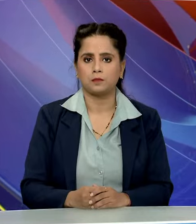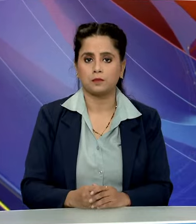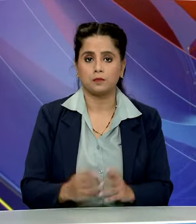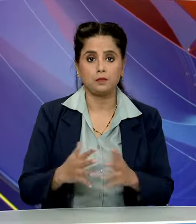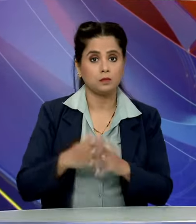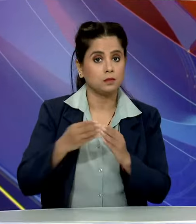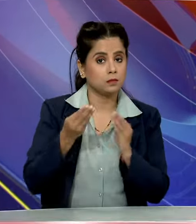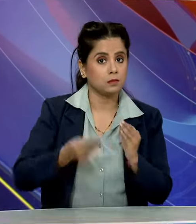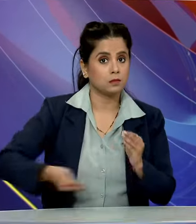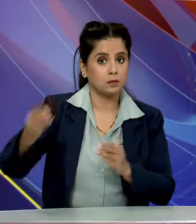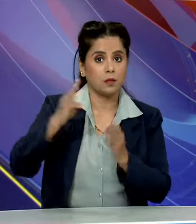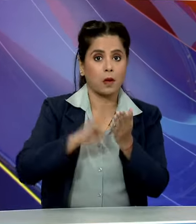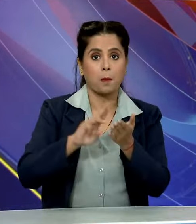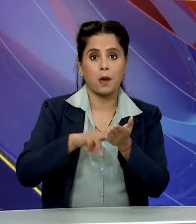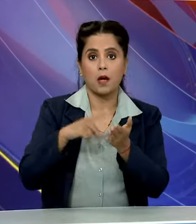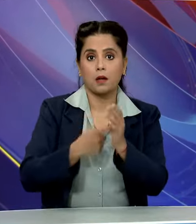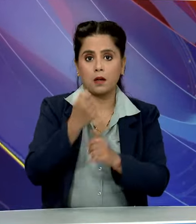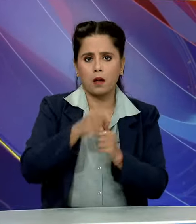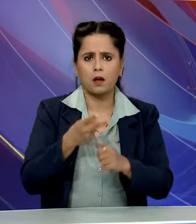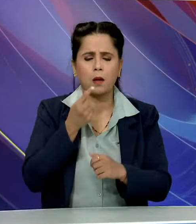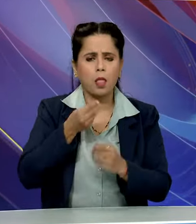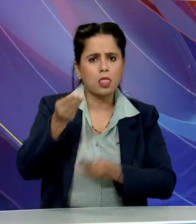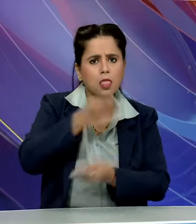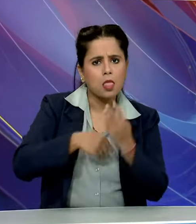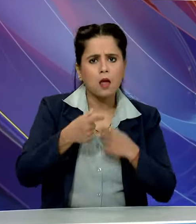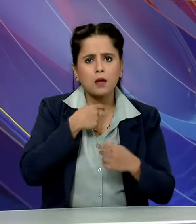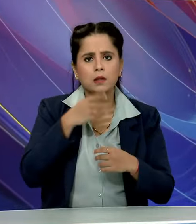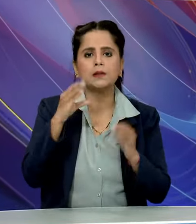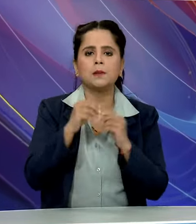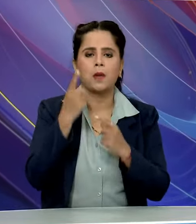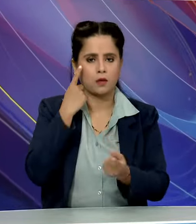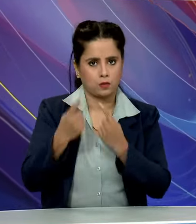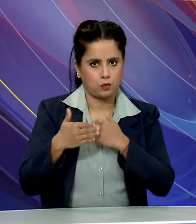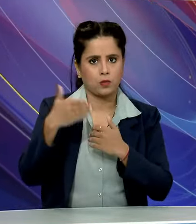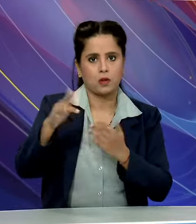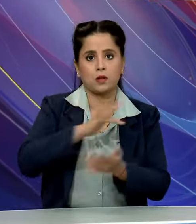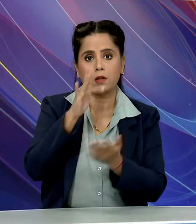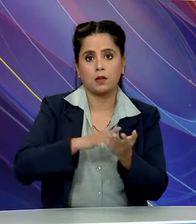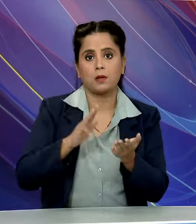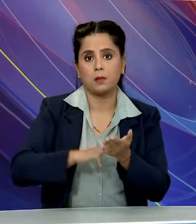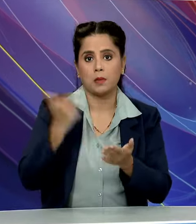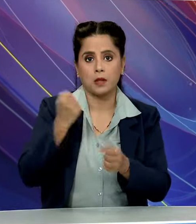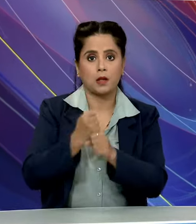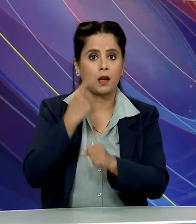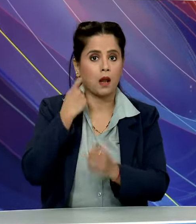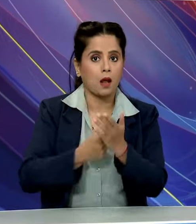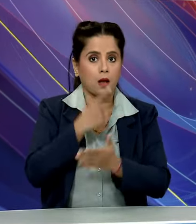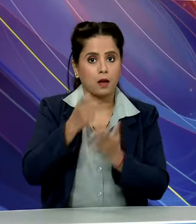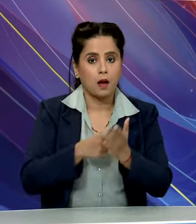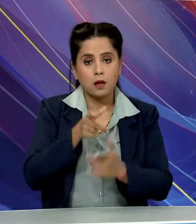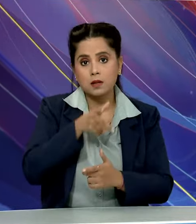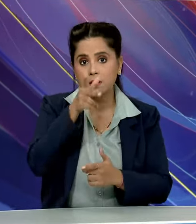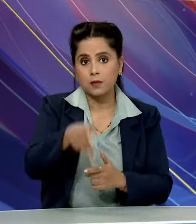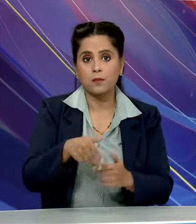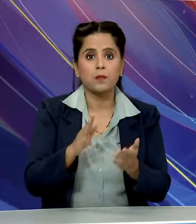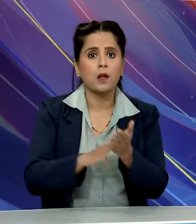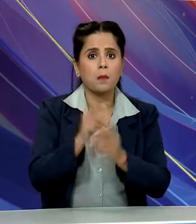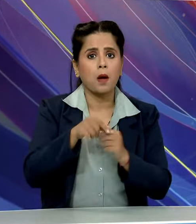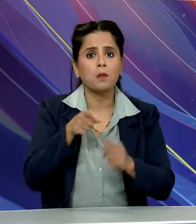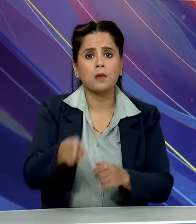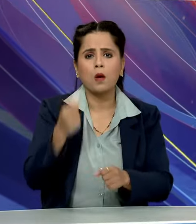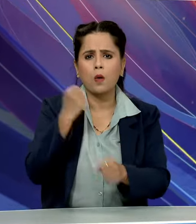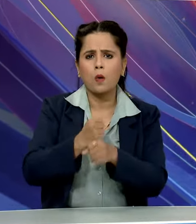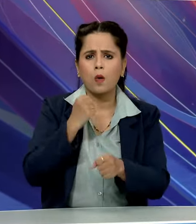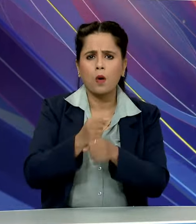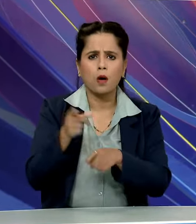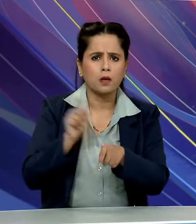पश्चिम बंगाल के मनरेगा घोटाले की हुगी सीबी आई जांच, केंद्रिय मंतरी गरी राज सिंग ने कहा ममता सरकार के